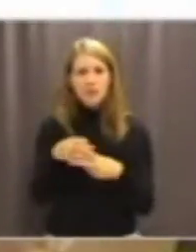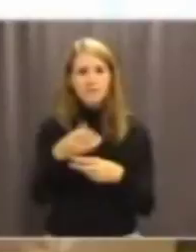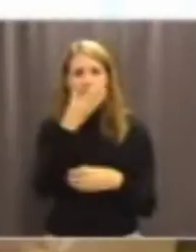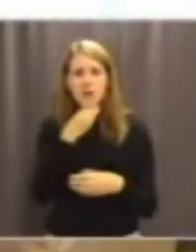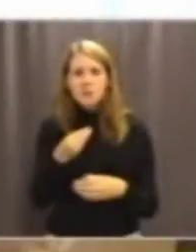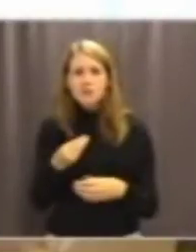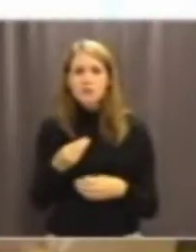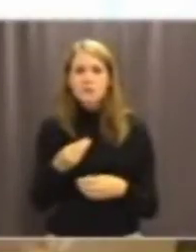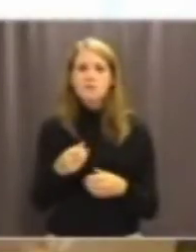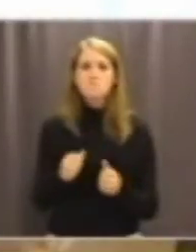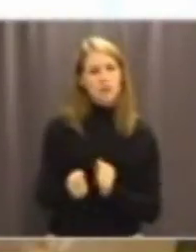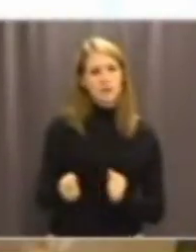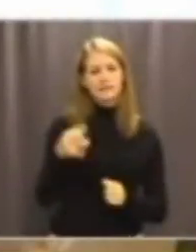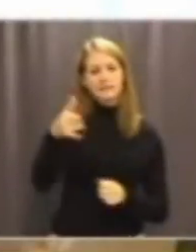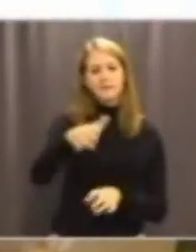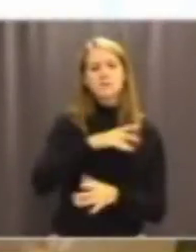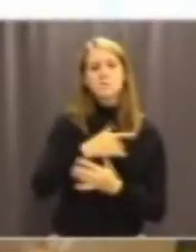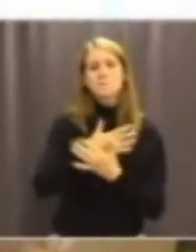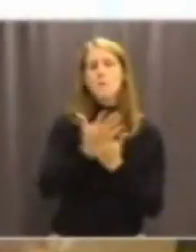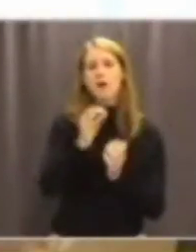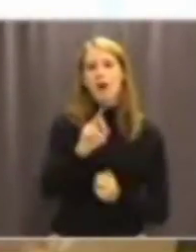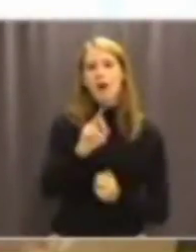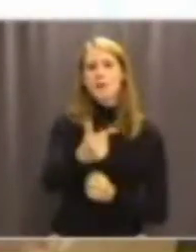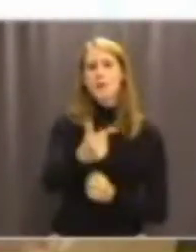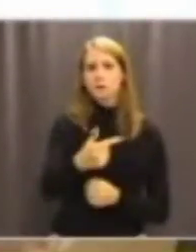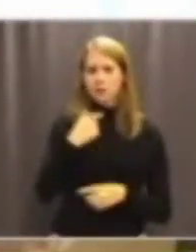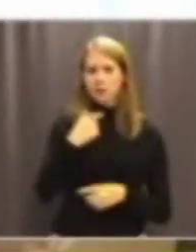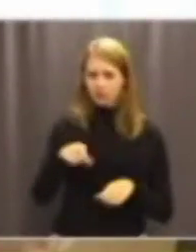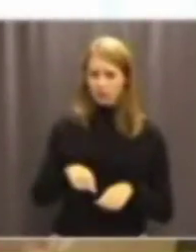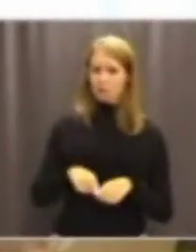många arter som vi knappt visste att vi hade.